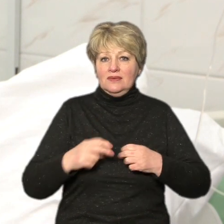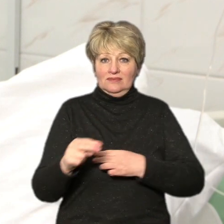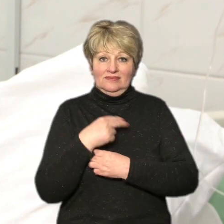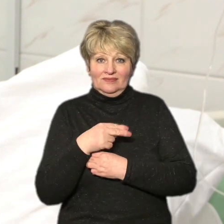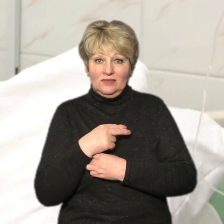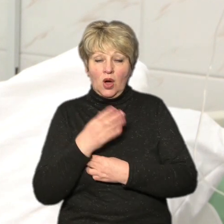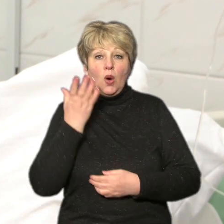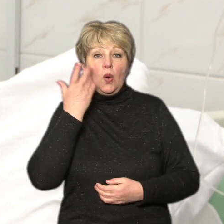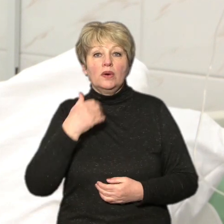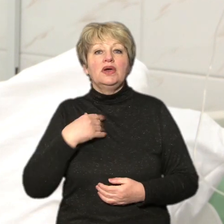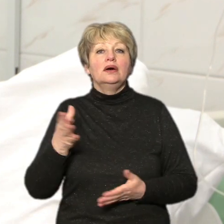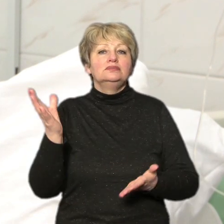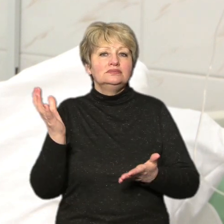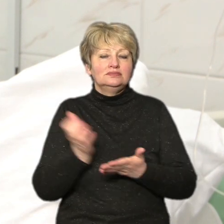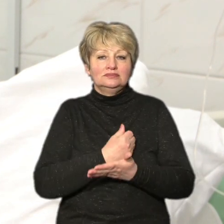є її дуже,